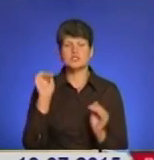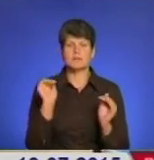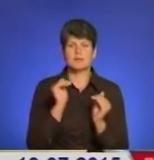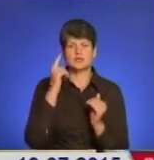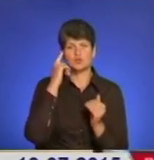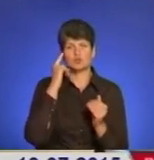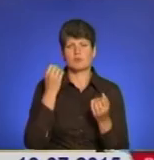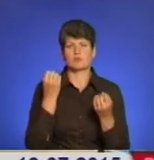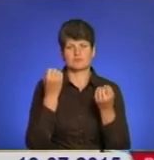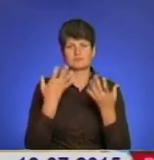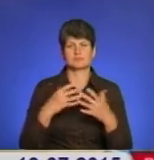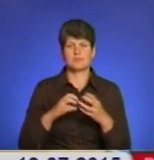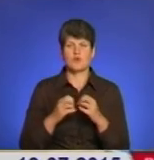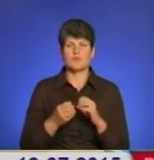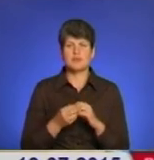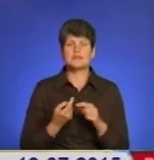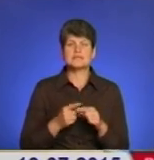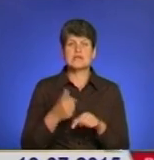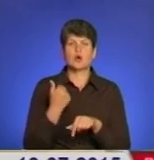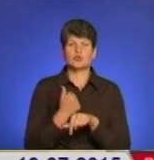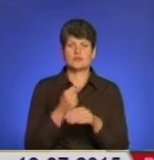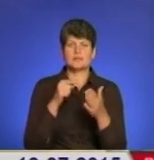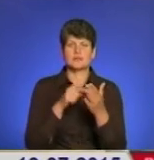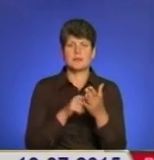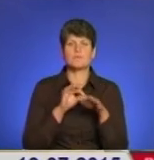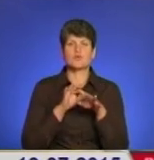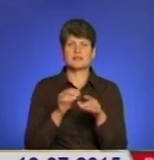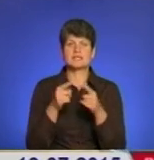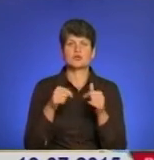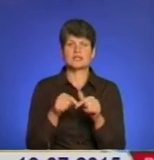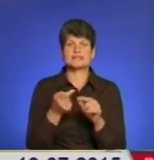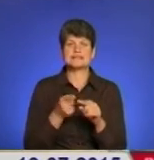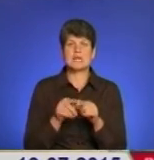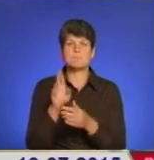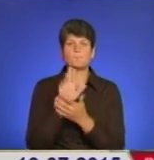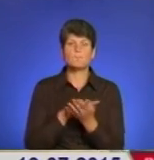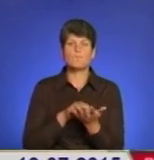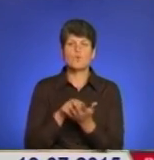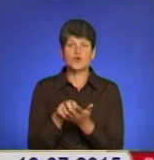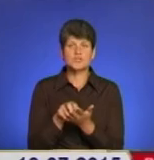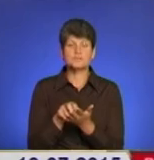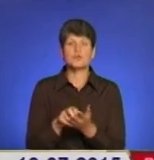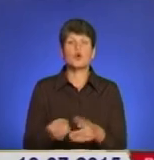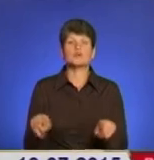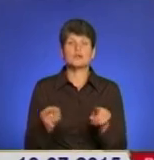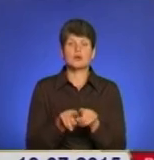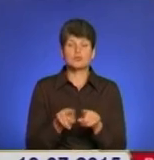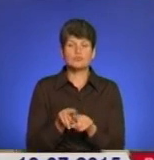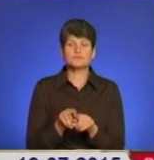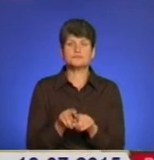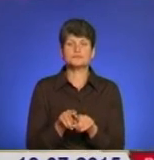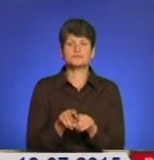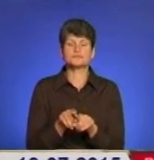насущні проблеми. І це наша якраз головна мета в проведенні організації даної прощі. Одночасто ми декларуємо, що до